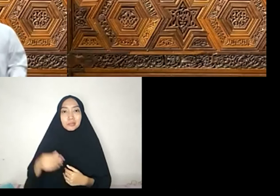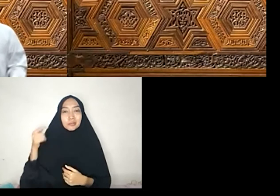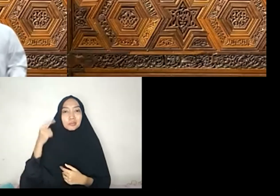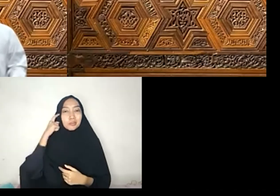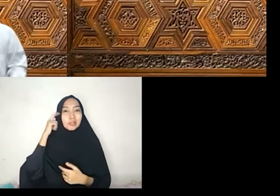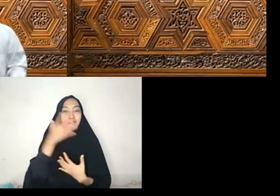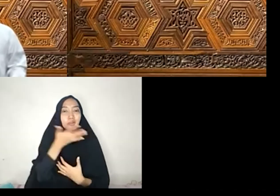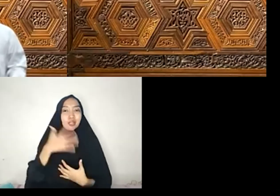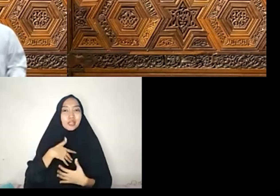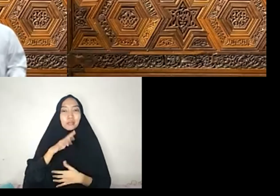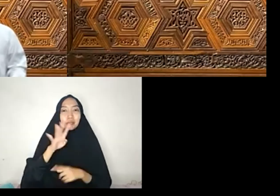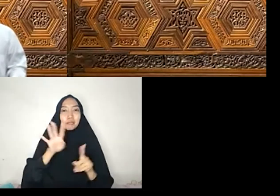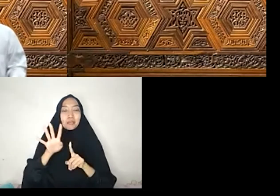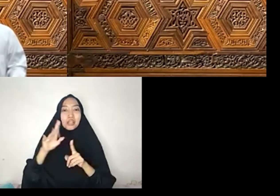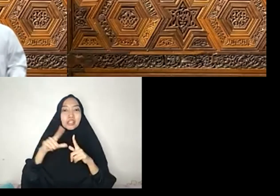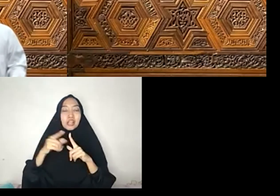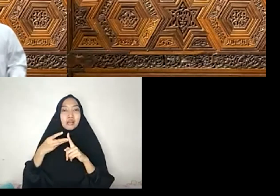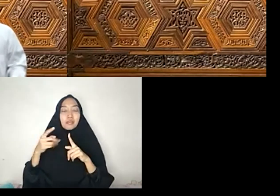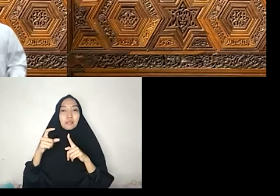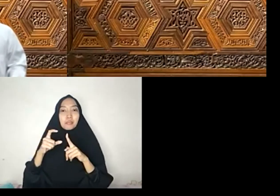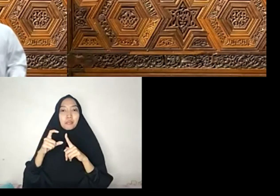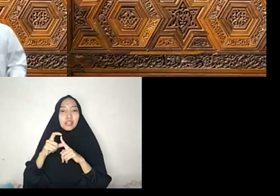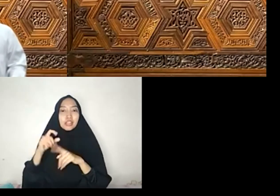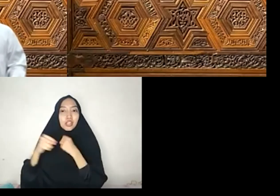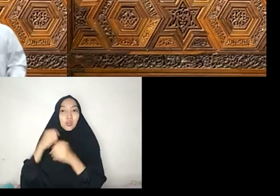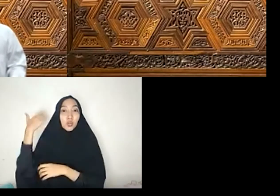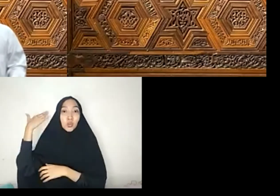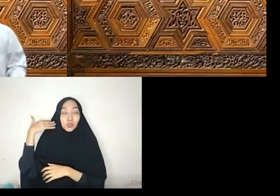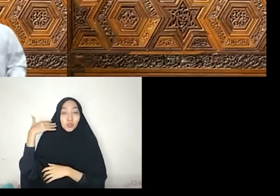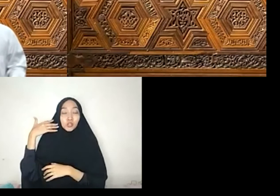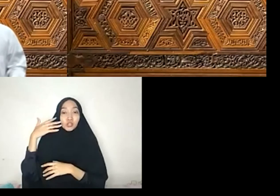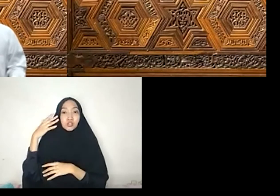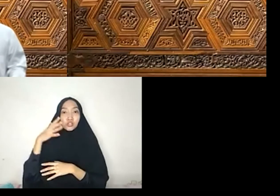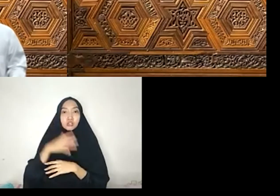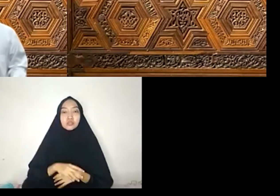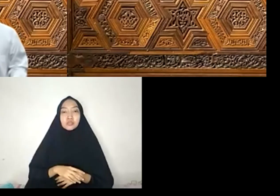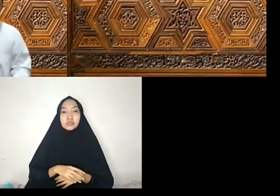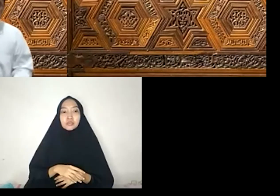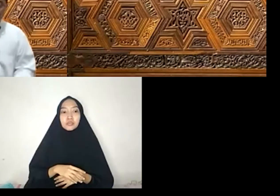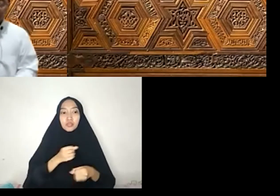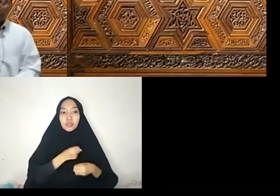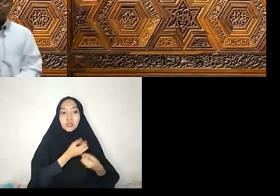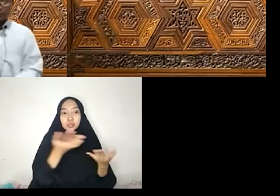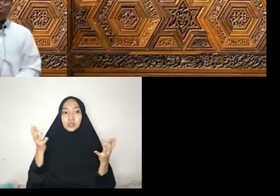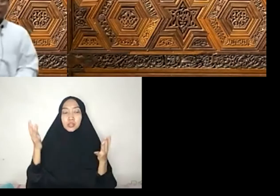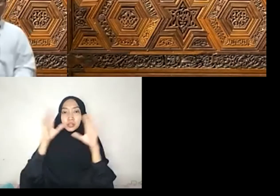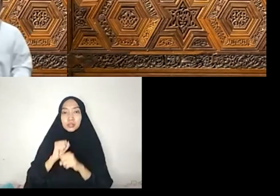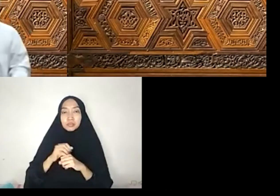14 abad tahun yang lalu Rasulullah S.A.W. Telah